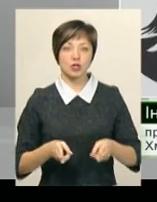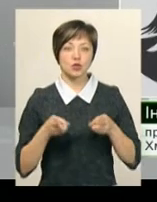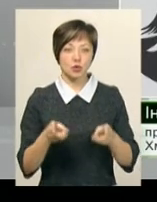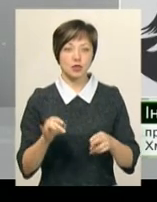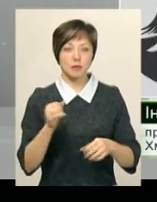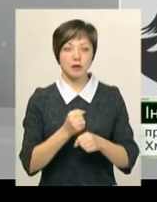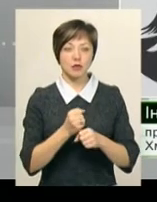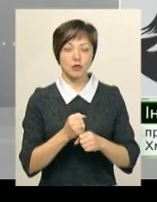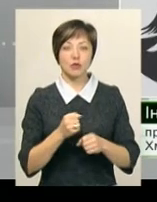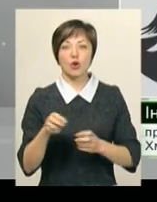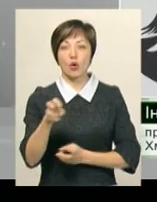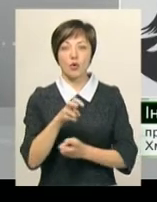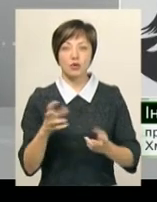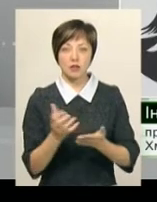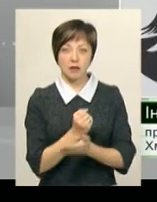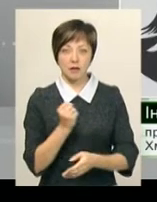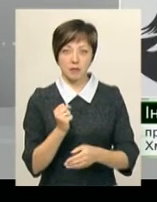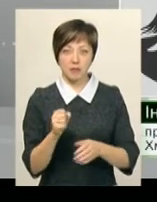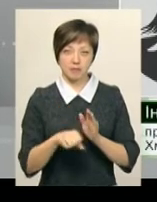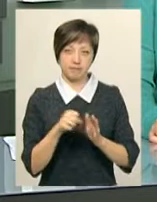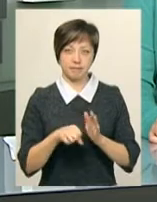працюють над розшуком зловмисників.